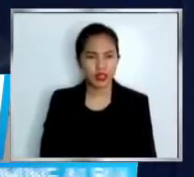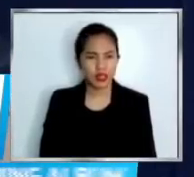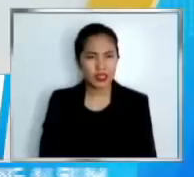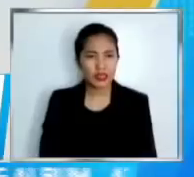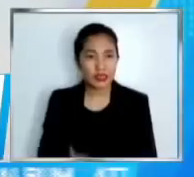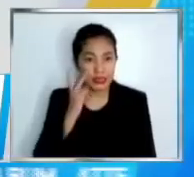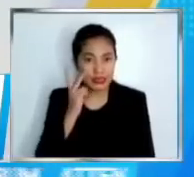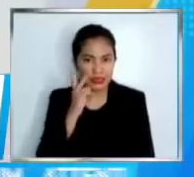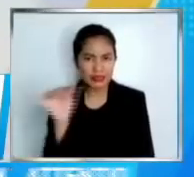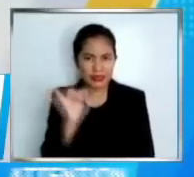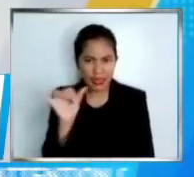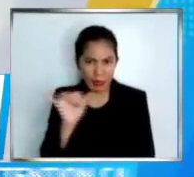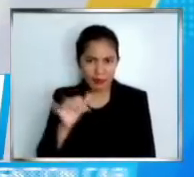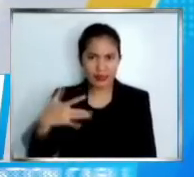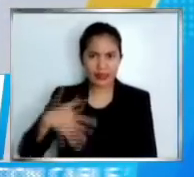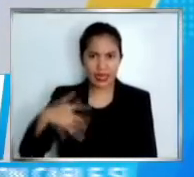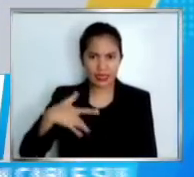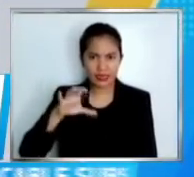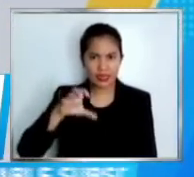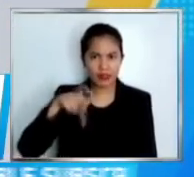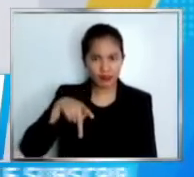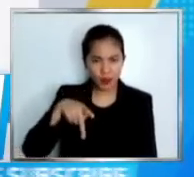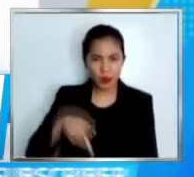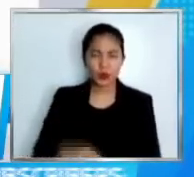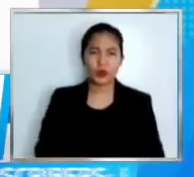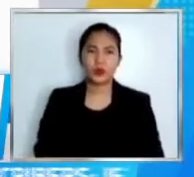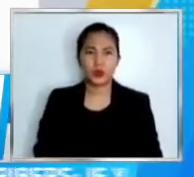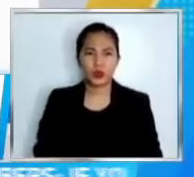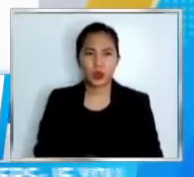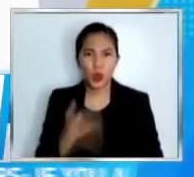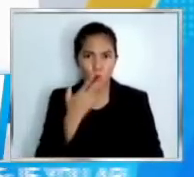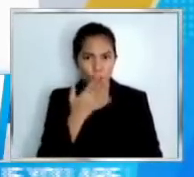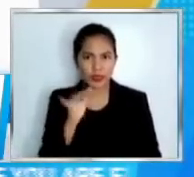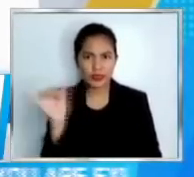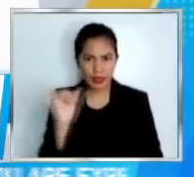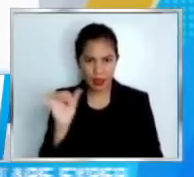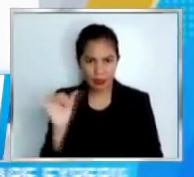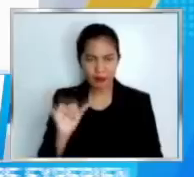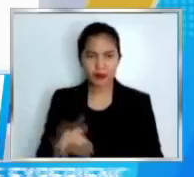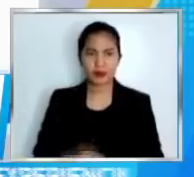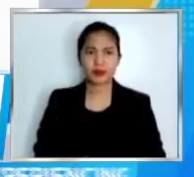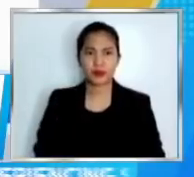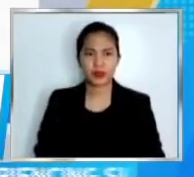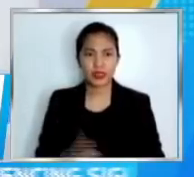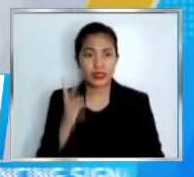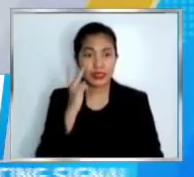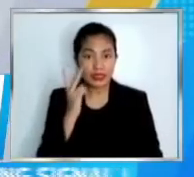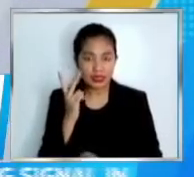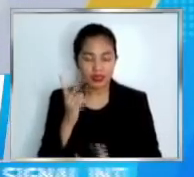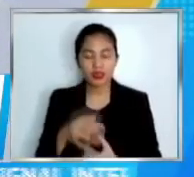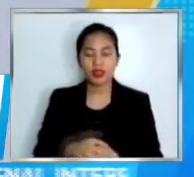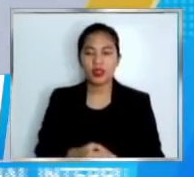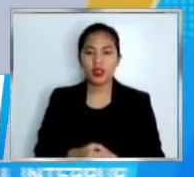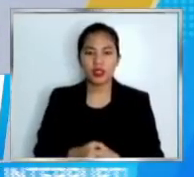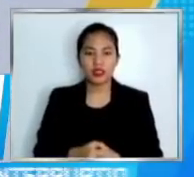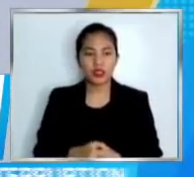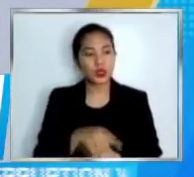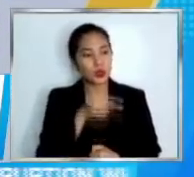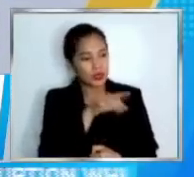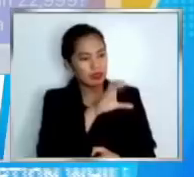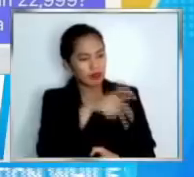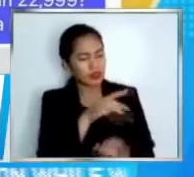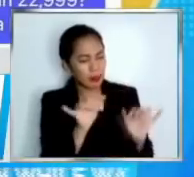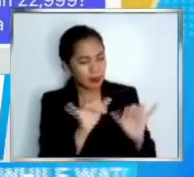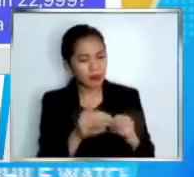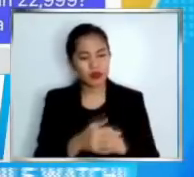pati yung kulay. Nang makipagtransaksyon na si Hazel sa seller, lalong lumakas ang kotob niyang cellphone niya nga ang binibenta nito. Ang lalak na presyo,